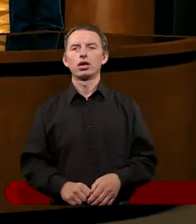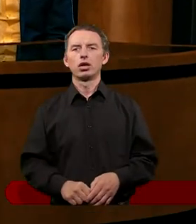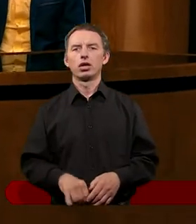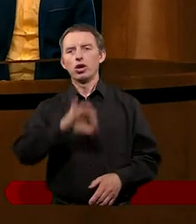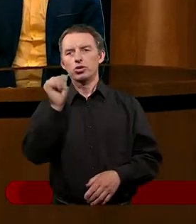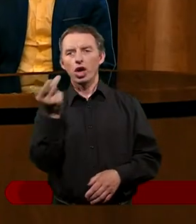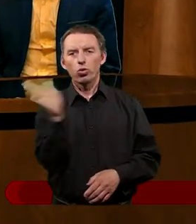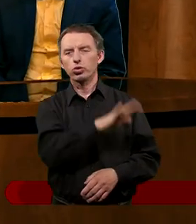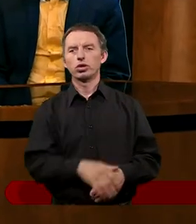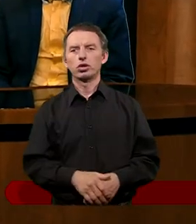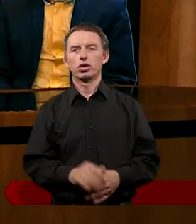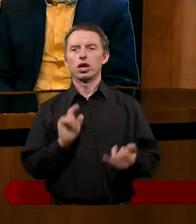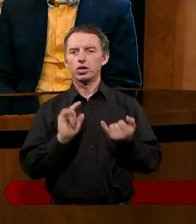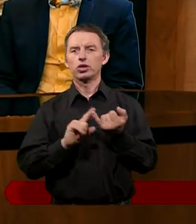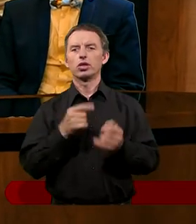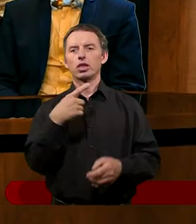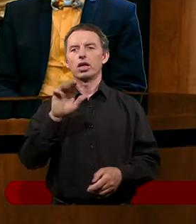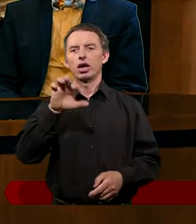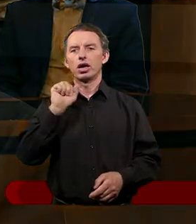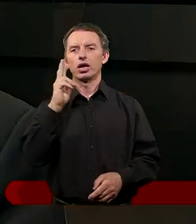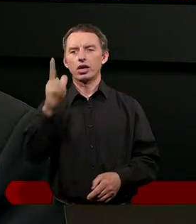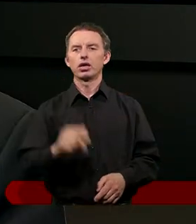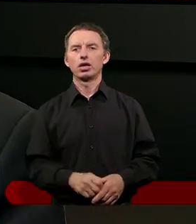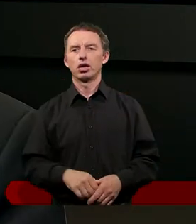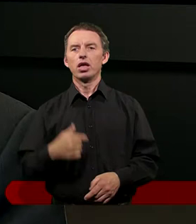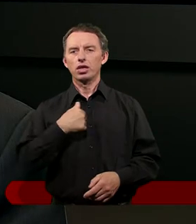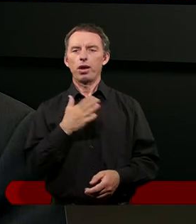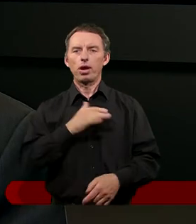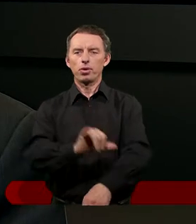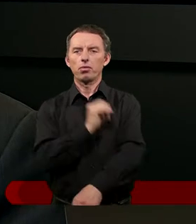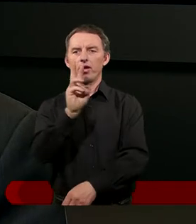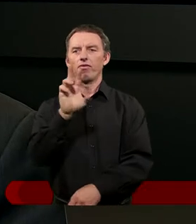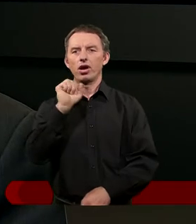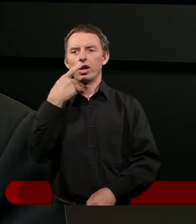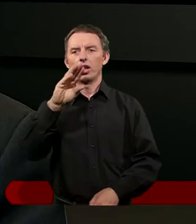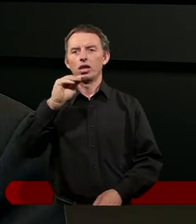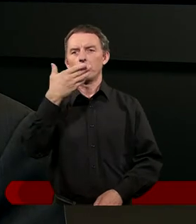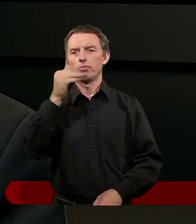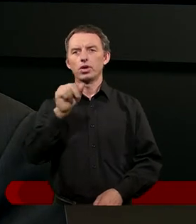Janusz i Dawid. Ja na imię mam Waldemar.